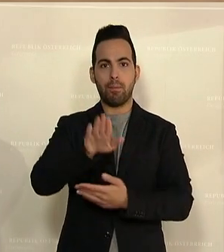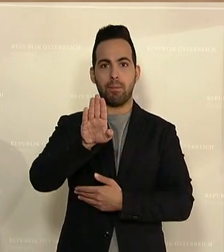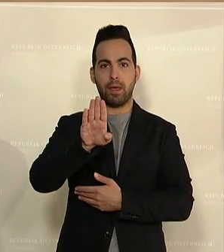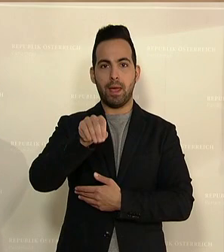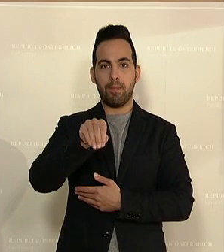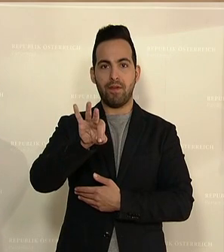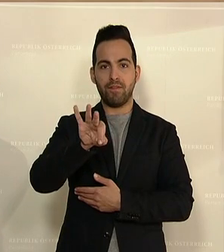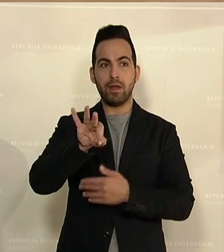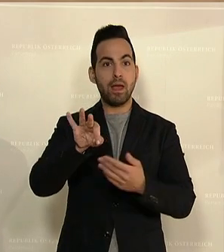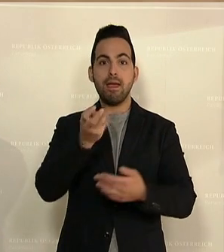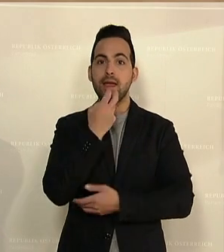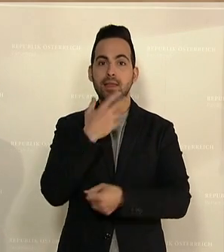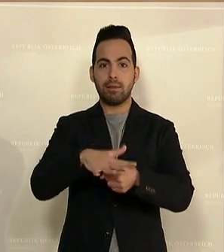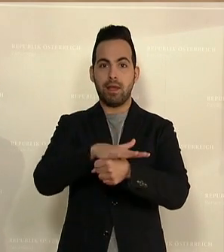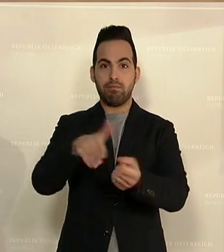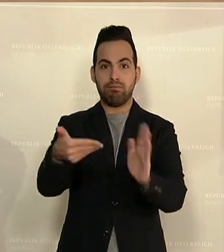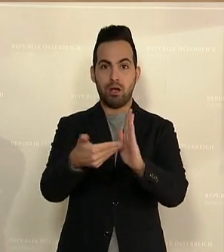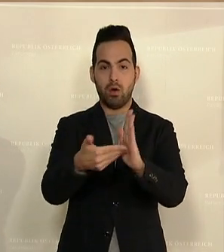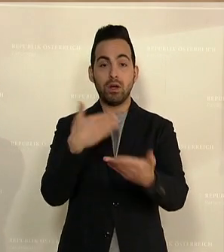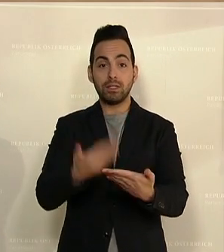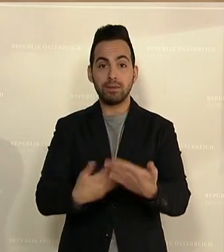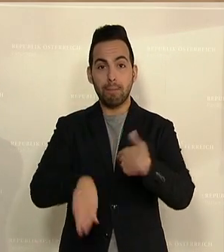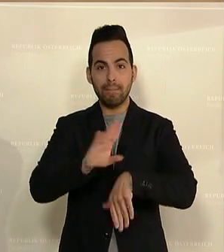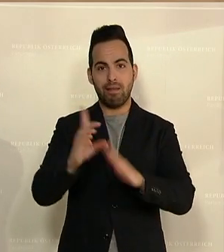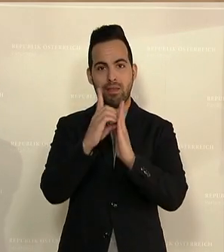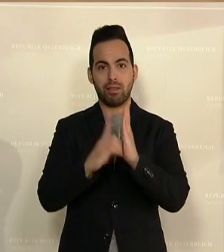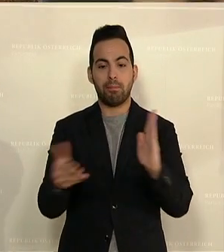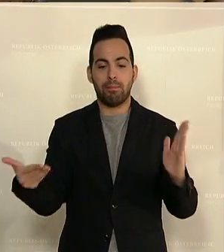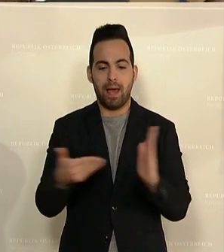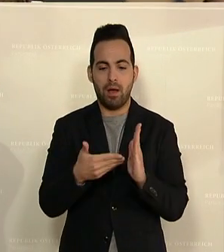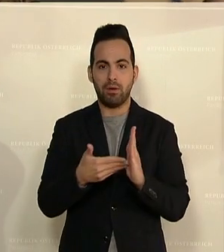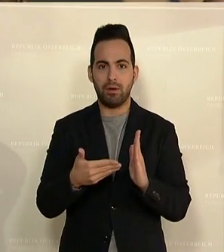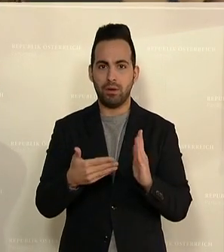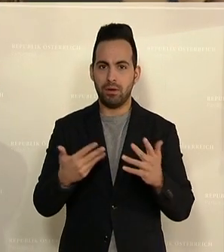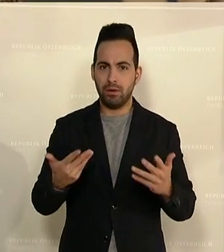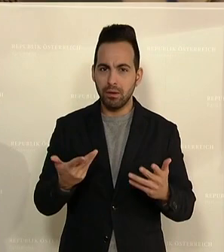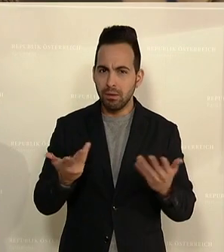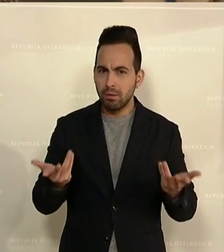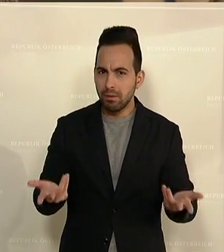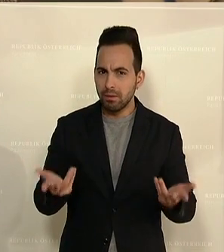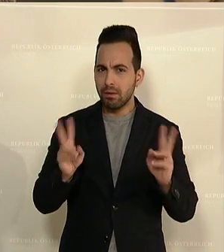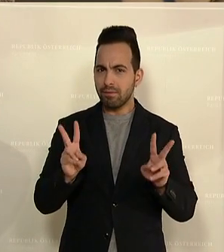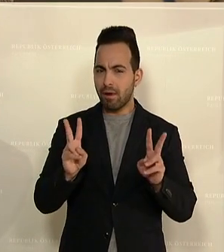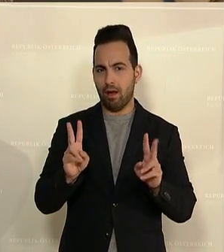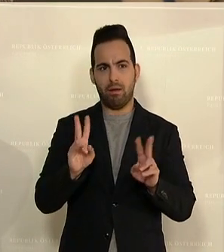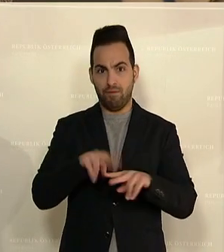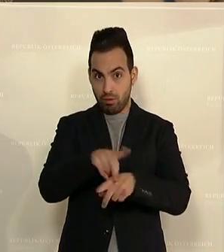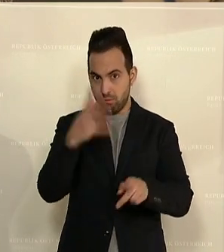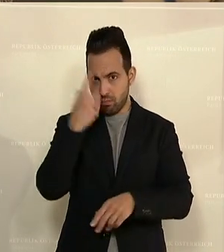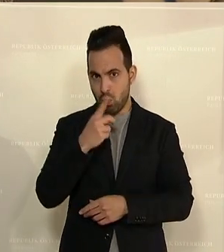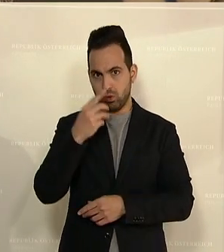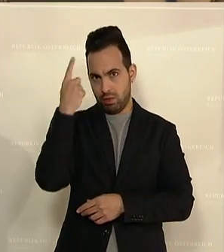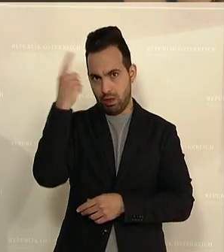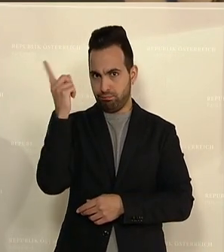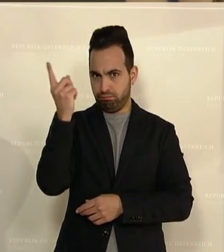Energiebereich nötig sein und man deshalb mehr Daten benötige. Ein Schelm, wer Böses denkt. Aber das ist